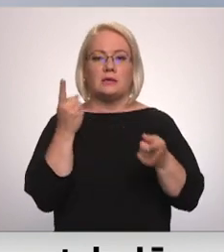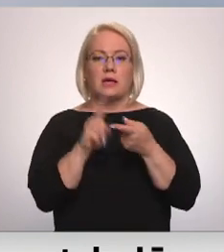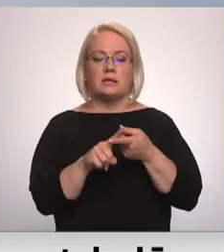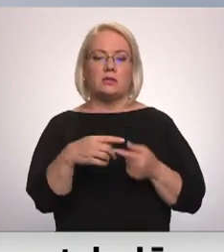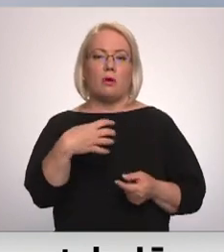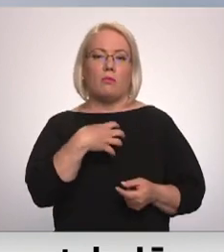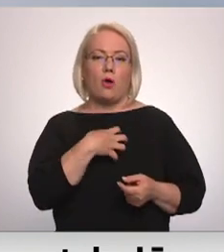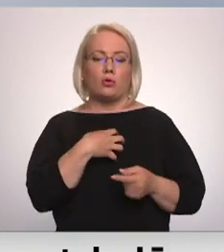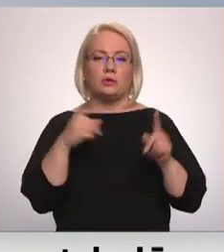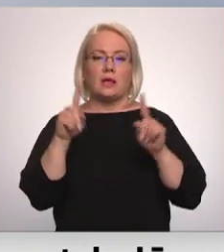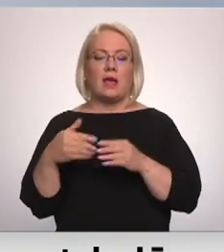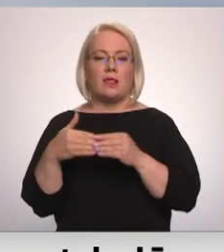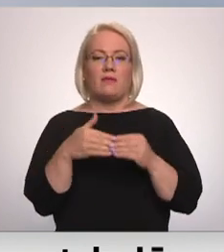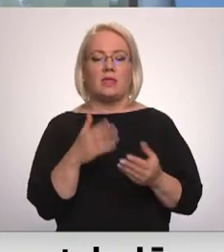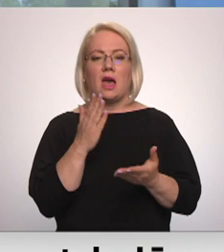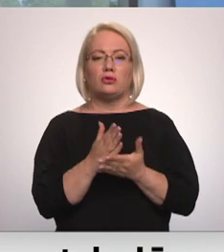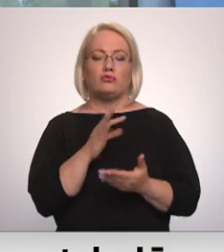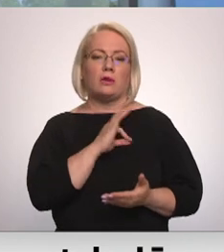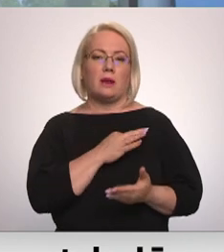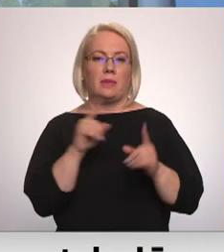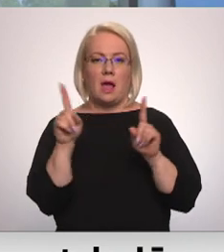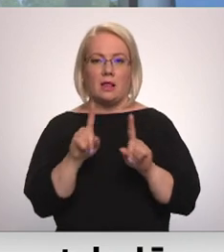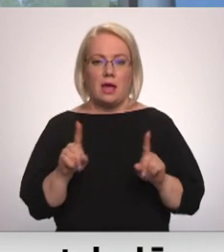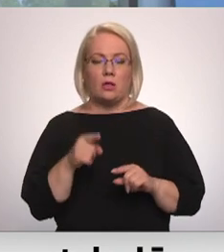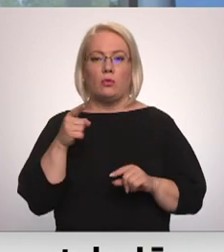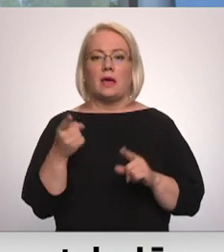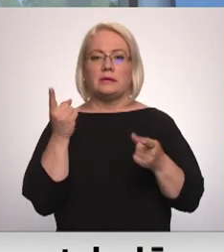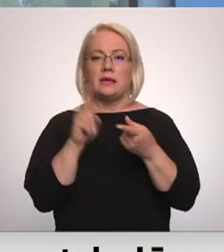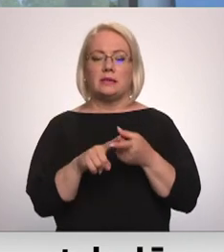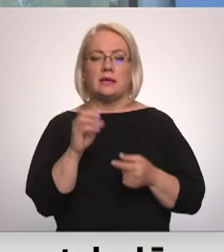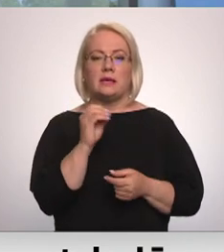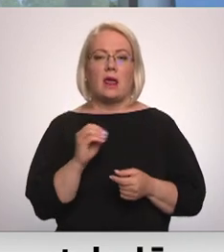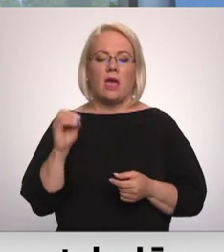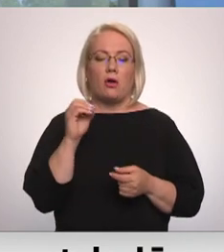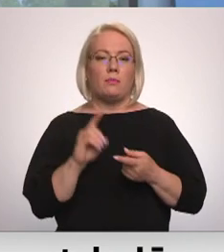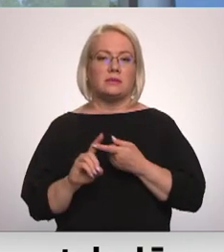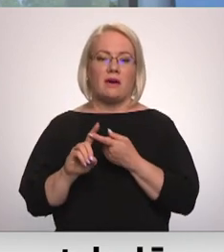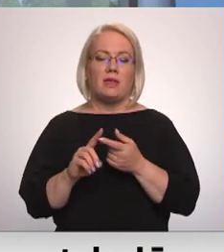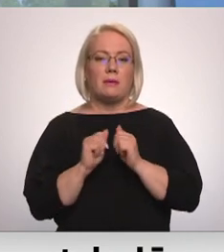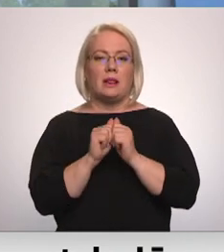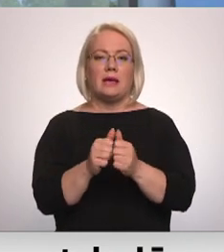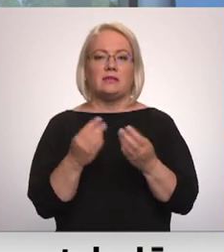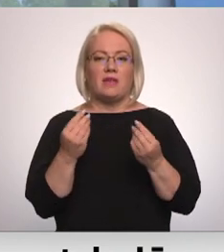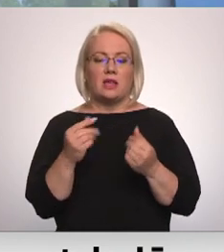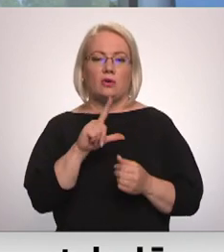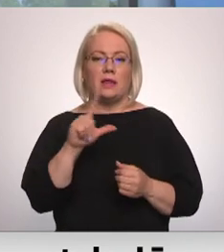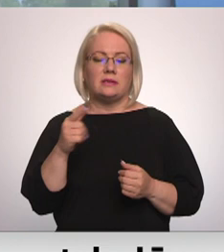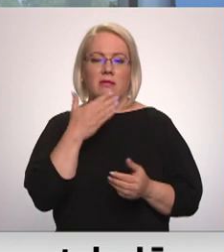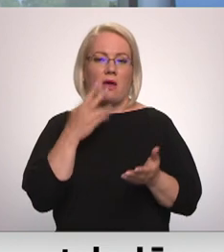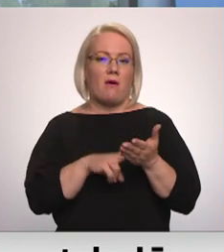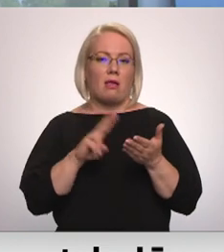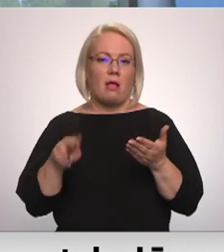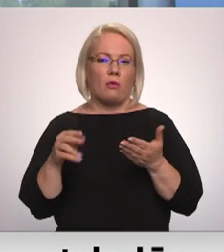prokuratūras lietvedībā esošu kriminālu procesu, kas savukārt saistīts ar Eiropas Savienības līdzfinansēto līdzekļu nelikumīgu